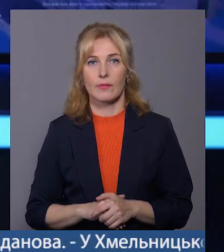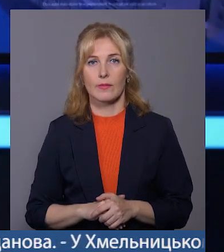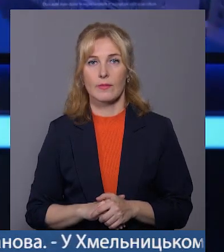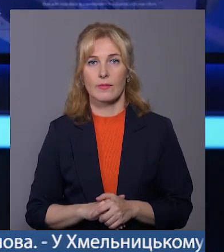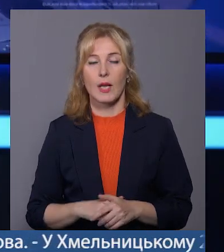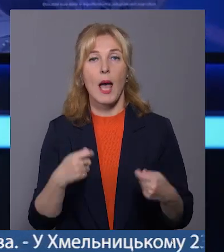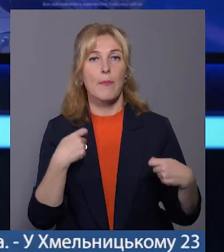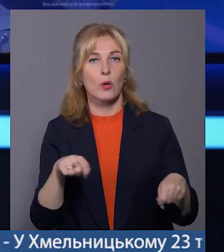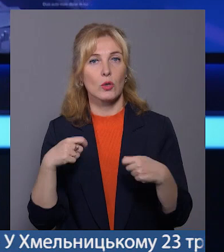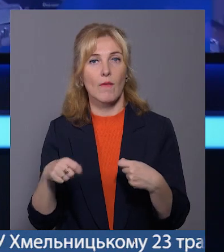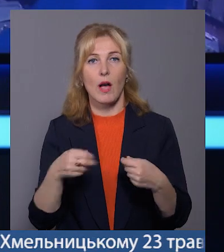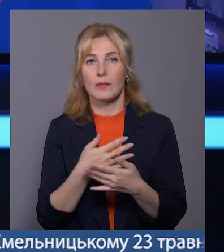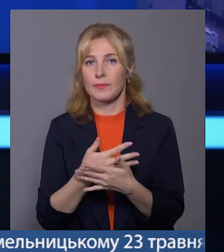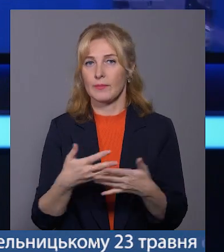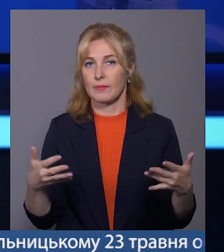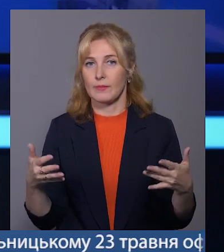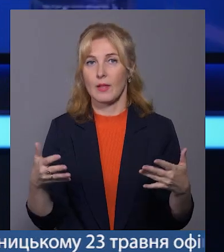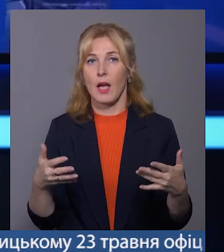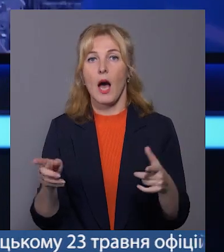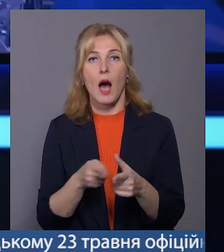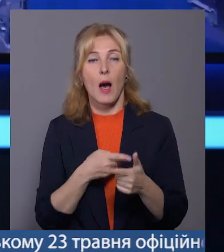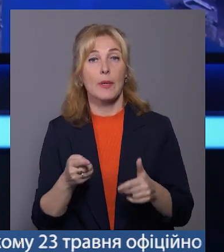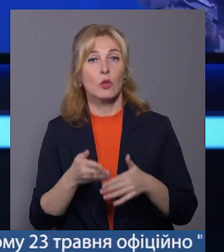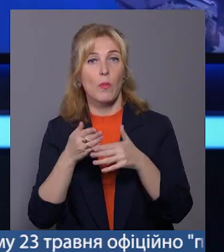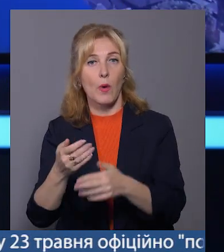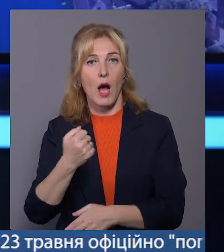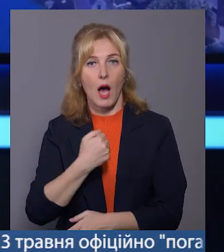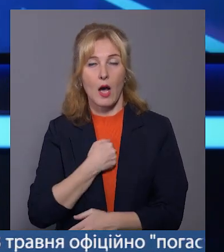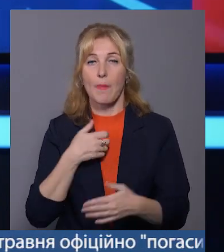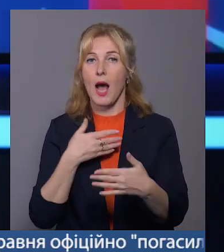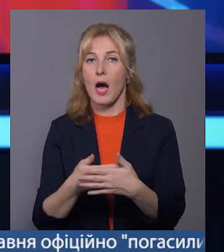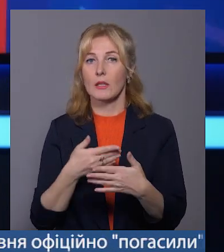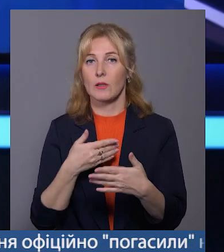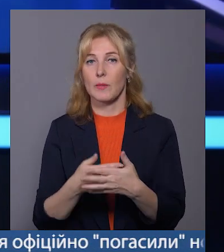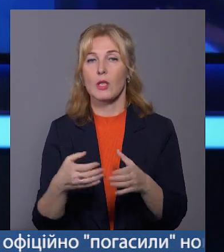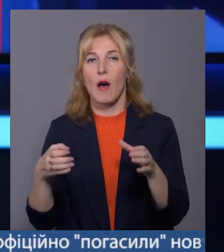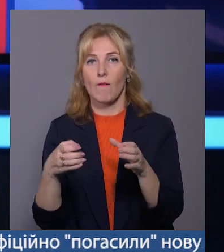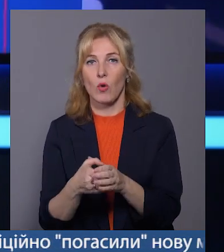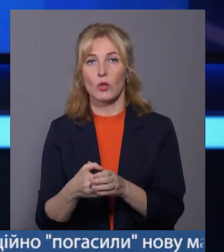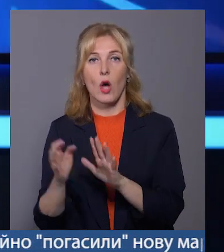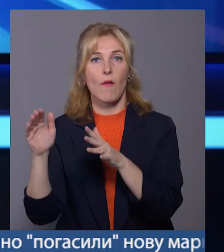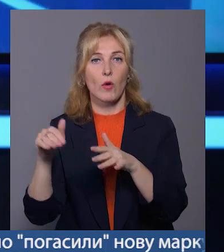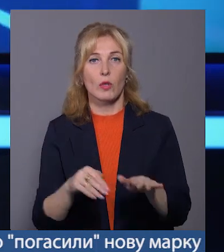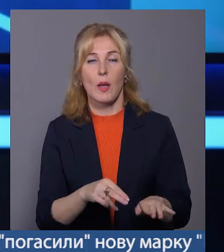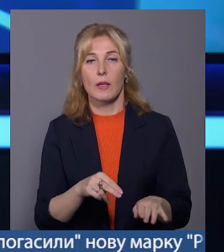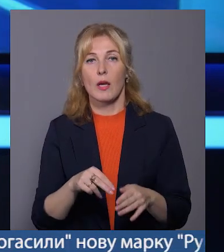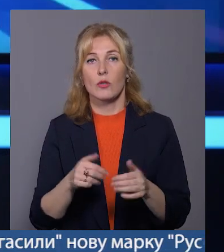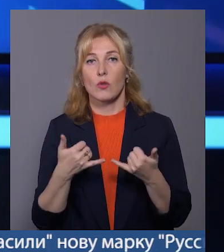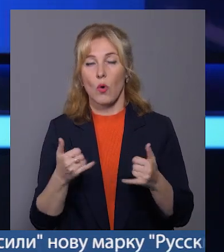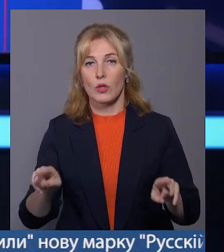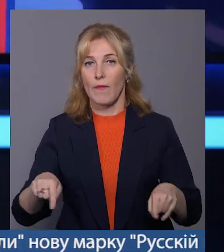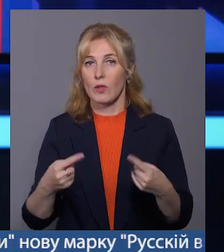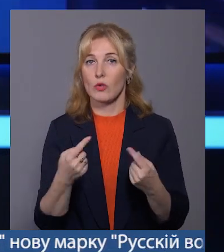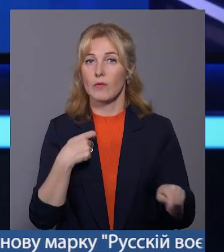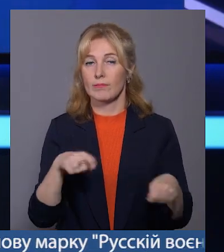Продавали вироби хендмейт, аби допомогти армії. Активісти благодійного фонду «Волонтери Поділля» сьогодні влаштували